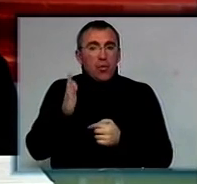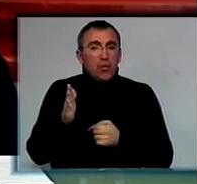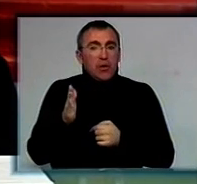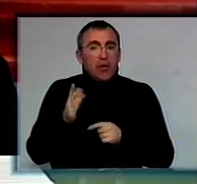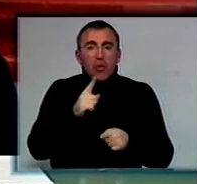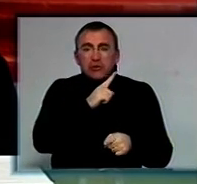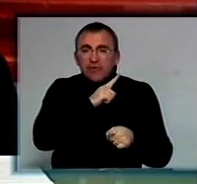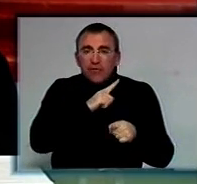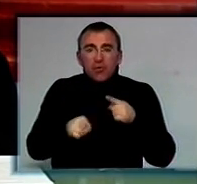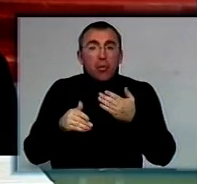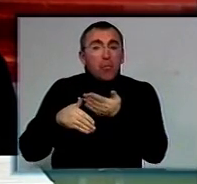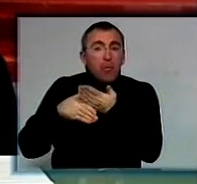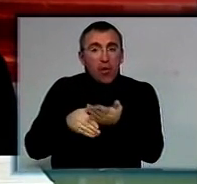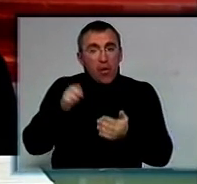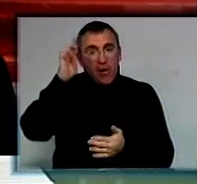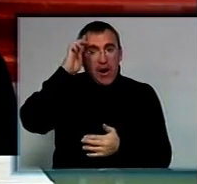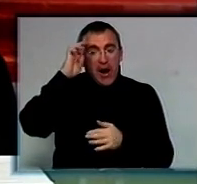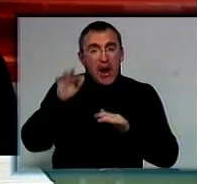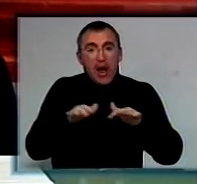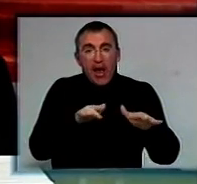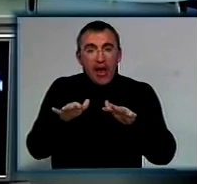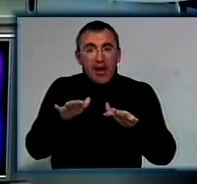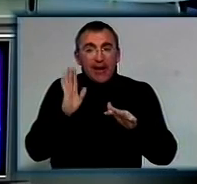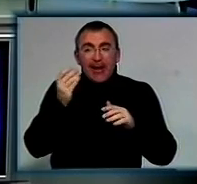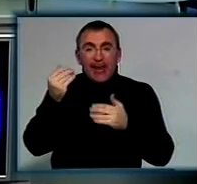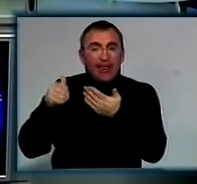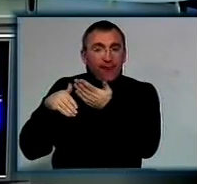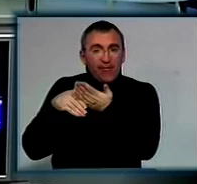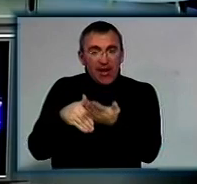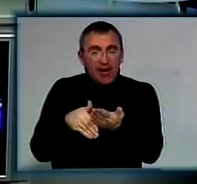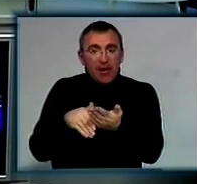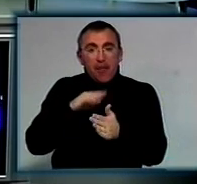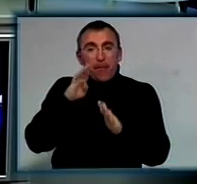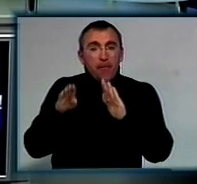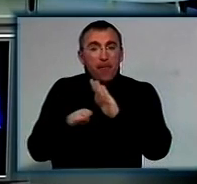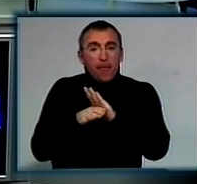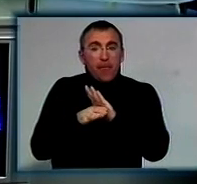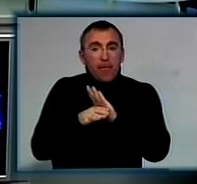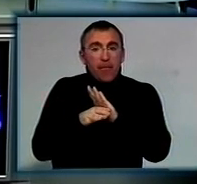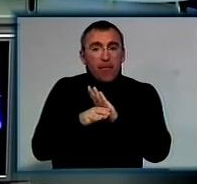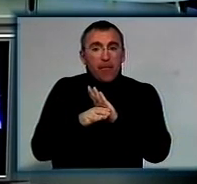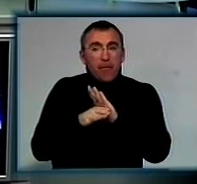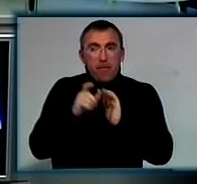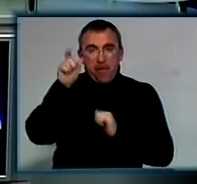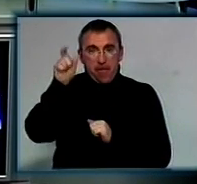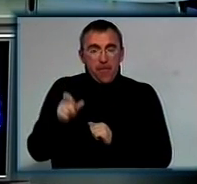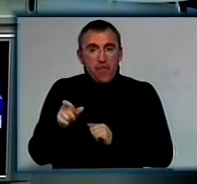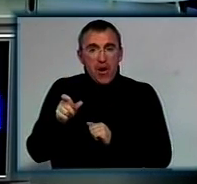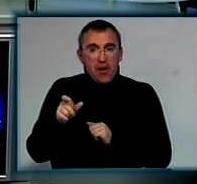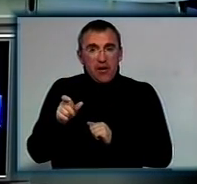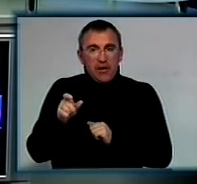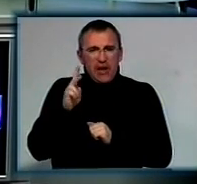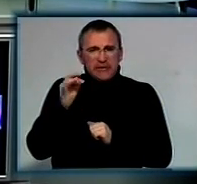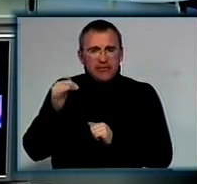дуже швидко за допомогою Державного агентства з інвестицій підголовуванням пана Каськіва, який протягом